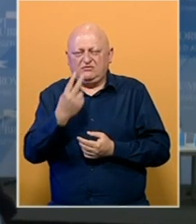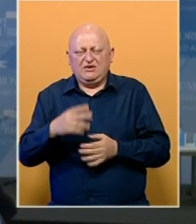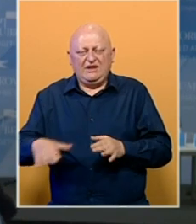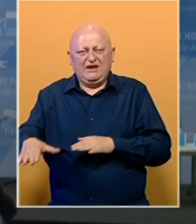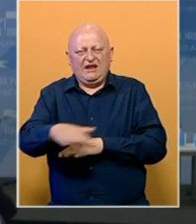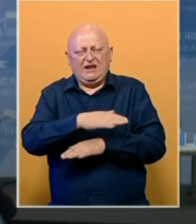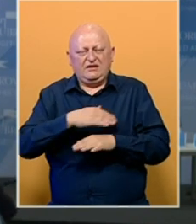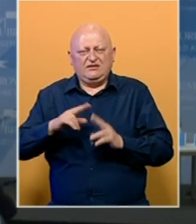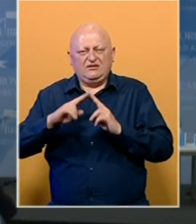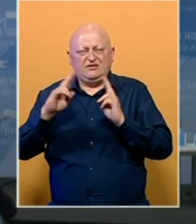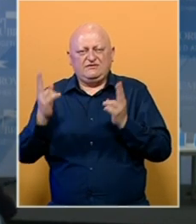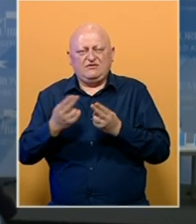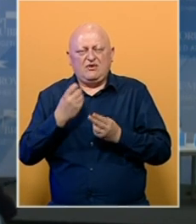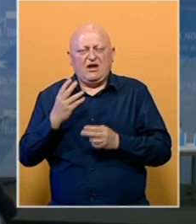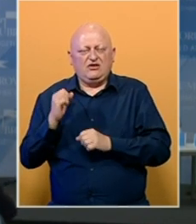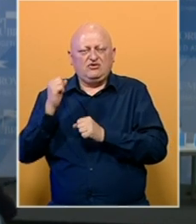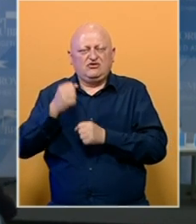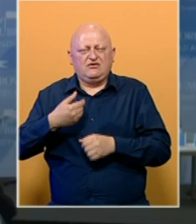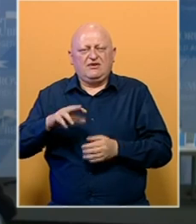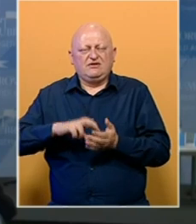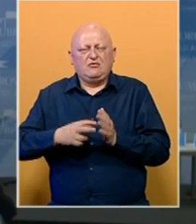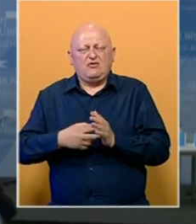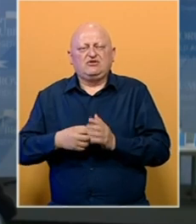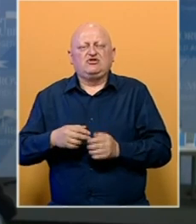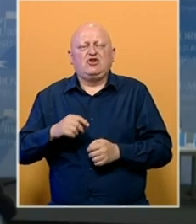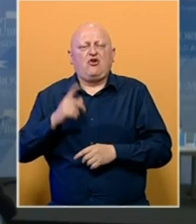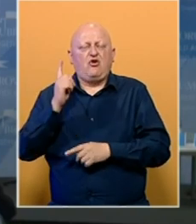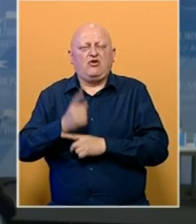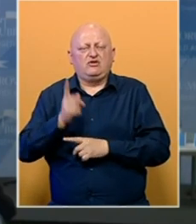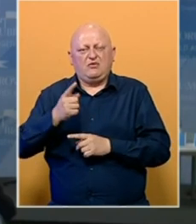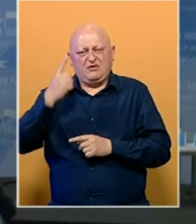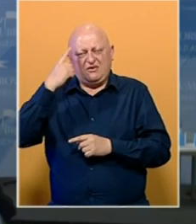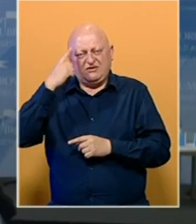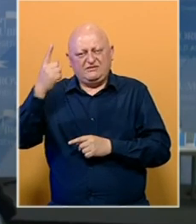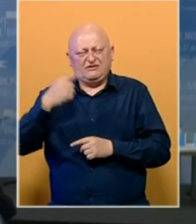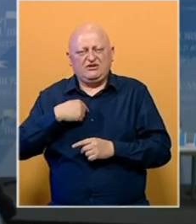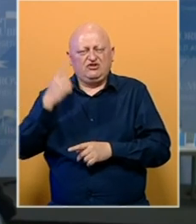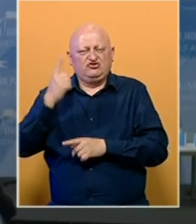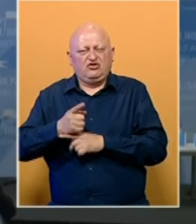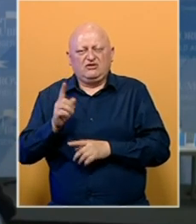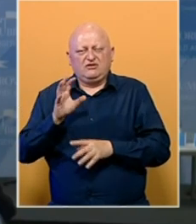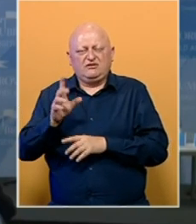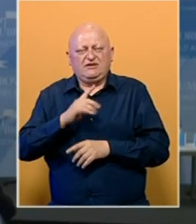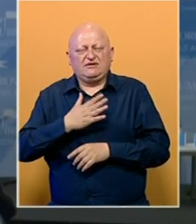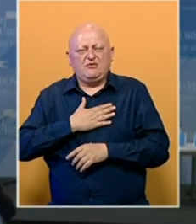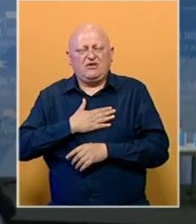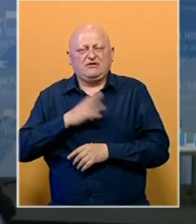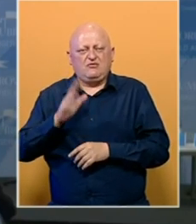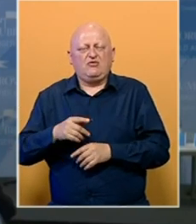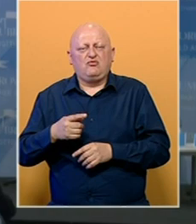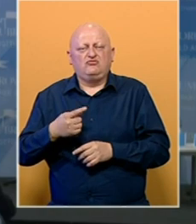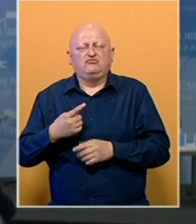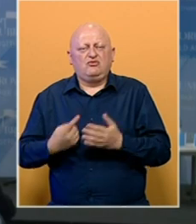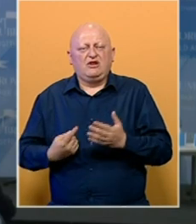region i svijet kada donosimo vanjsko-političke odluke. Moramo biti svjesni da naše odluke ne utječu samo na nas, već da mogu imati